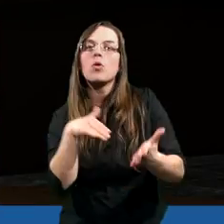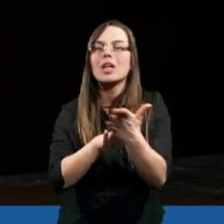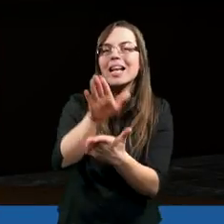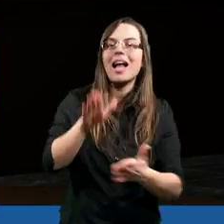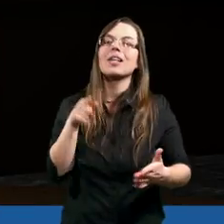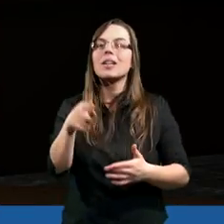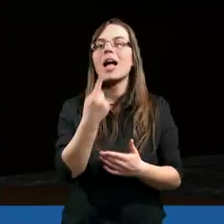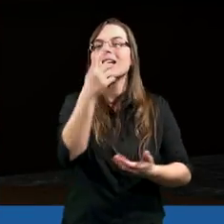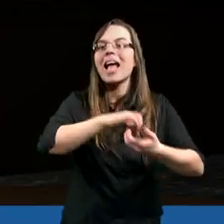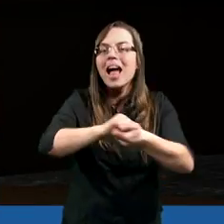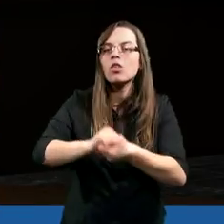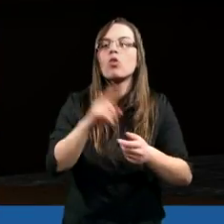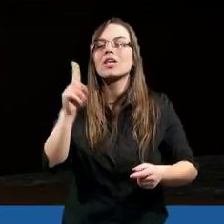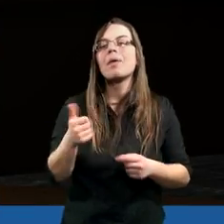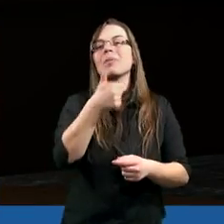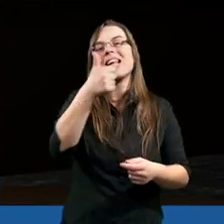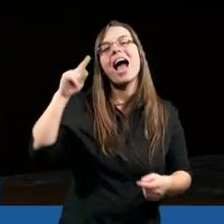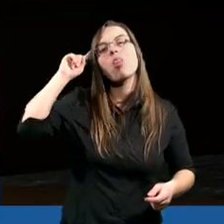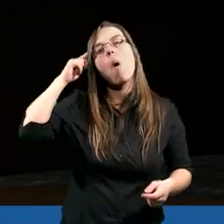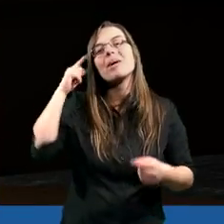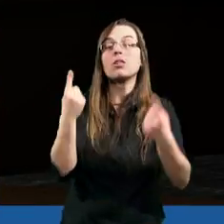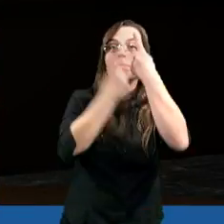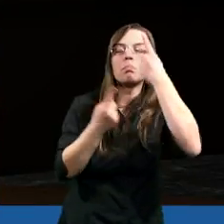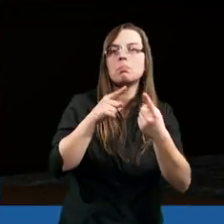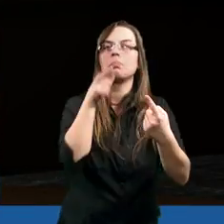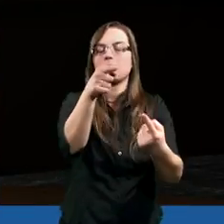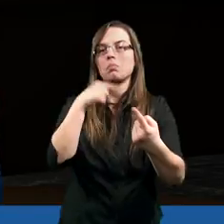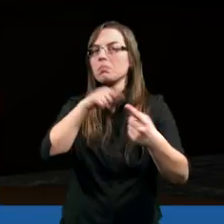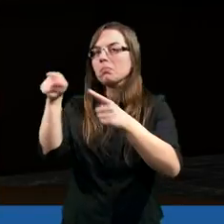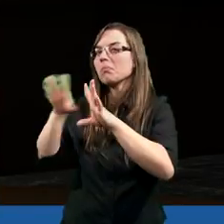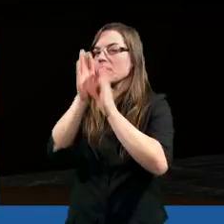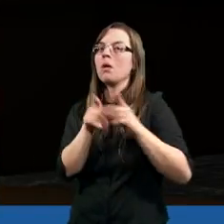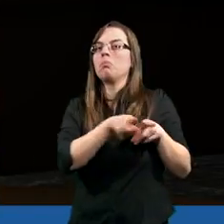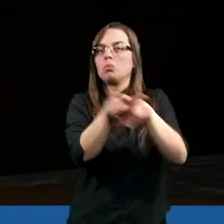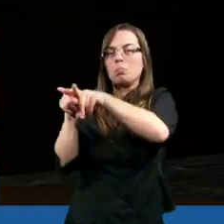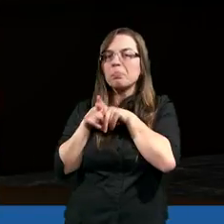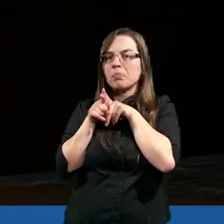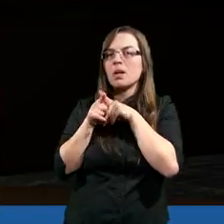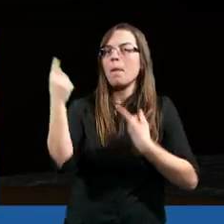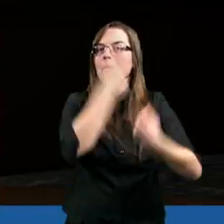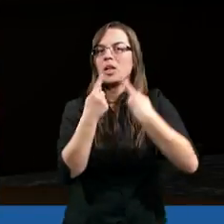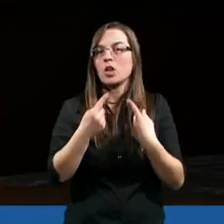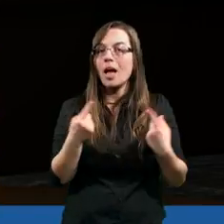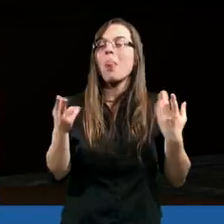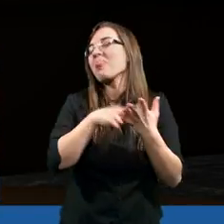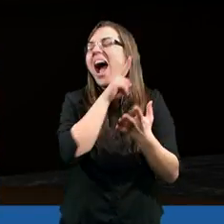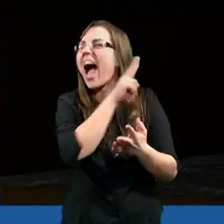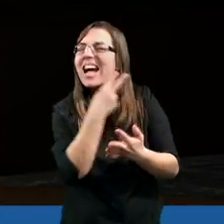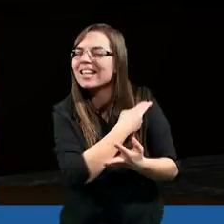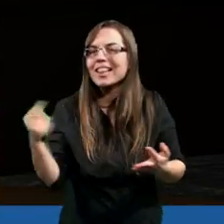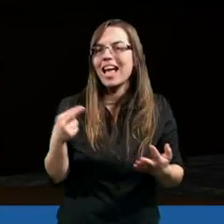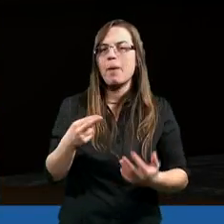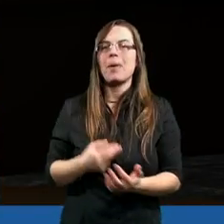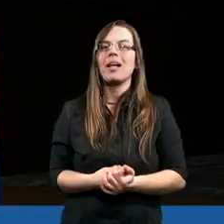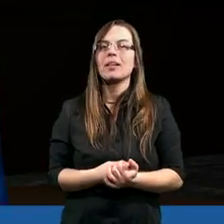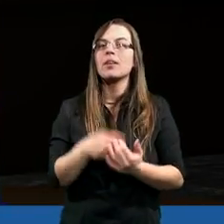zacznę, bo jedność czasami nam się kojarzy z jednomyślnością, że wszyscy nagle będą myśleć tak samo, na każdy temat, się